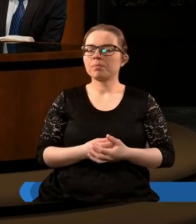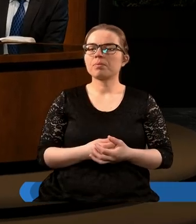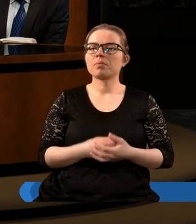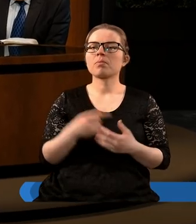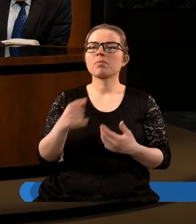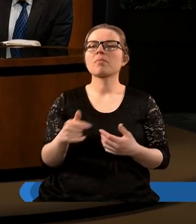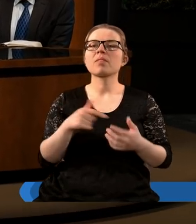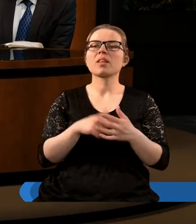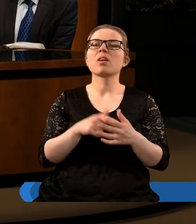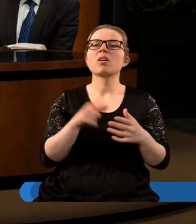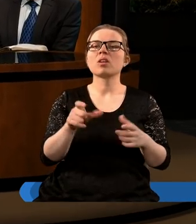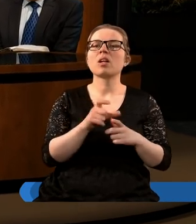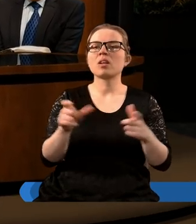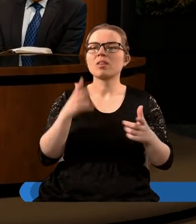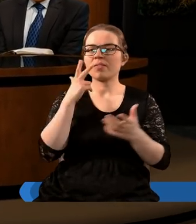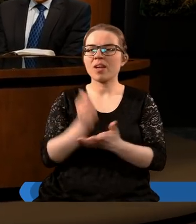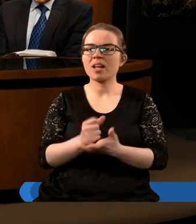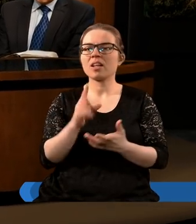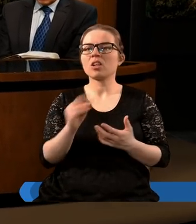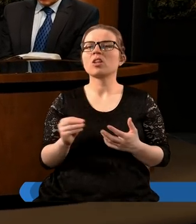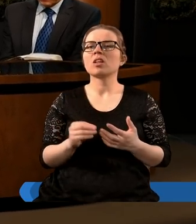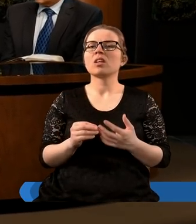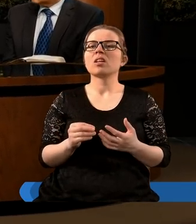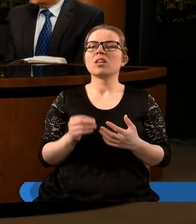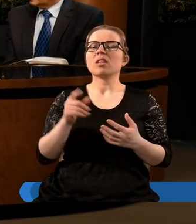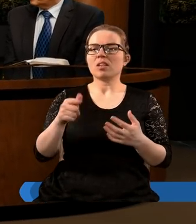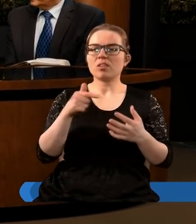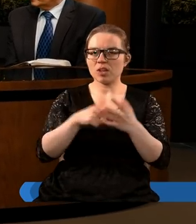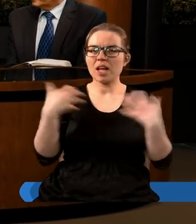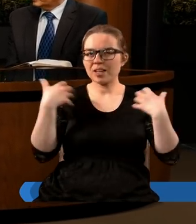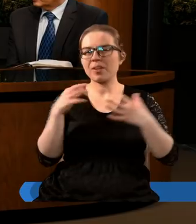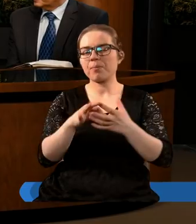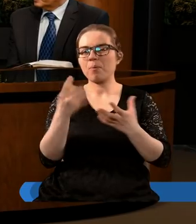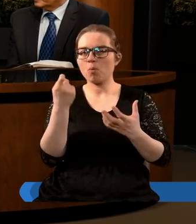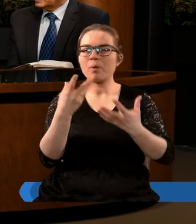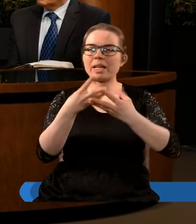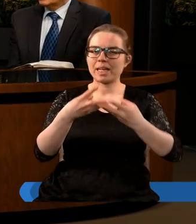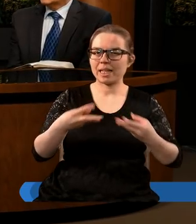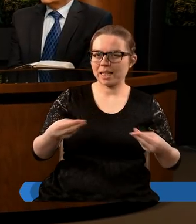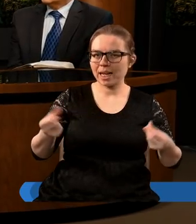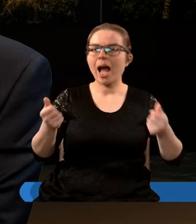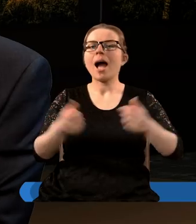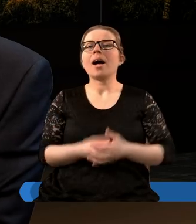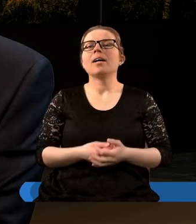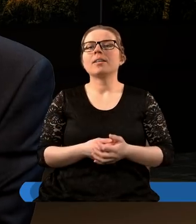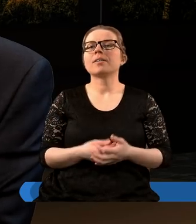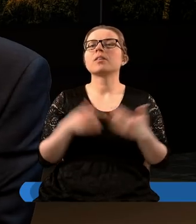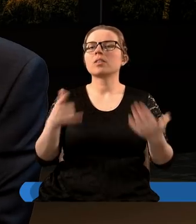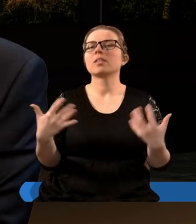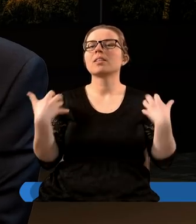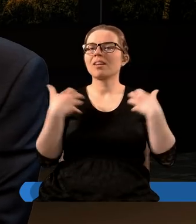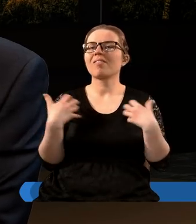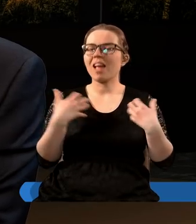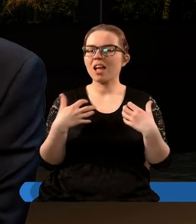No, chciałbym się odnieść do tego stwierdzenia, że zwierzę znika w pewnym momencie. Prawda? Skoro